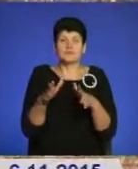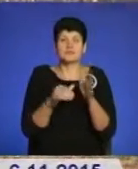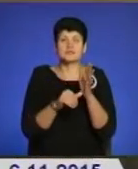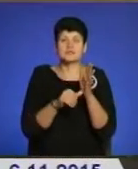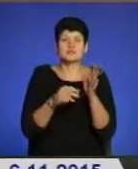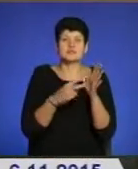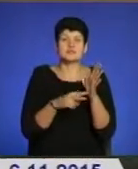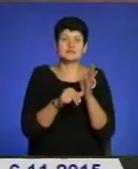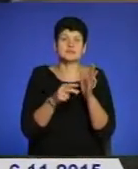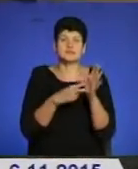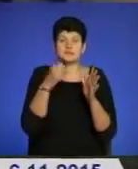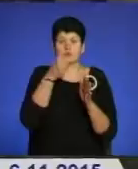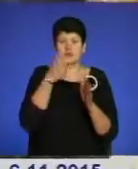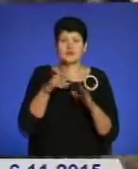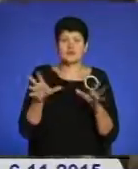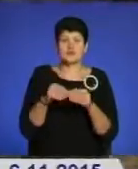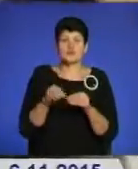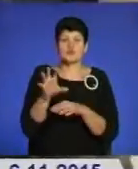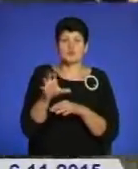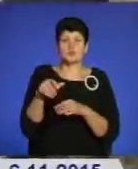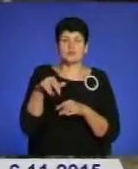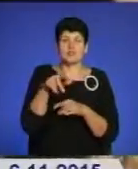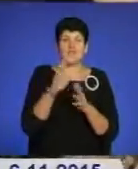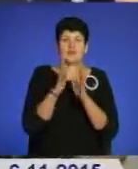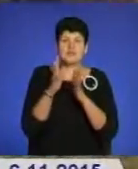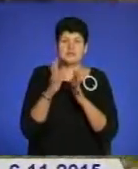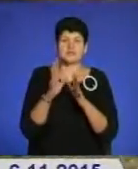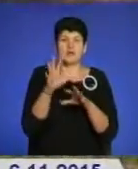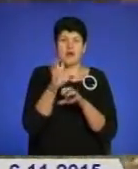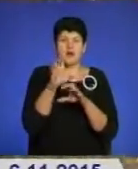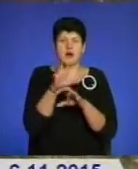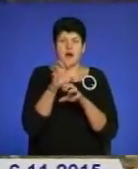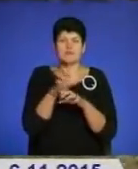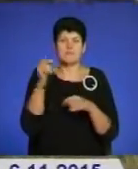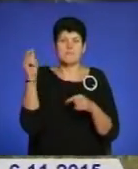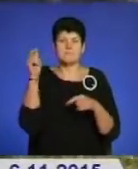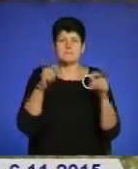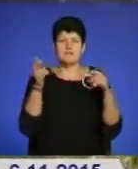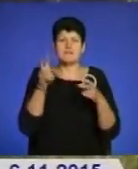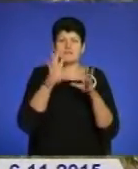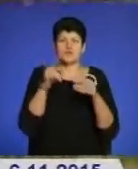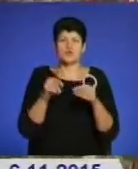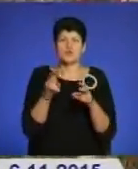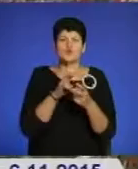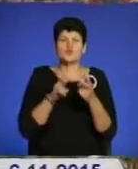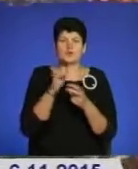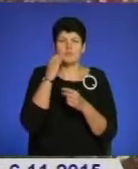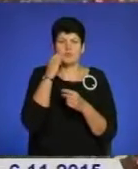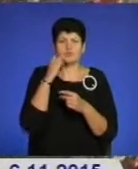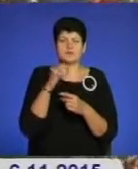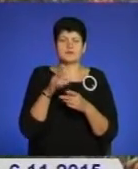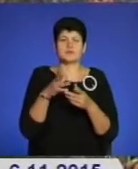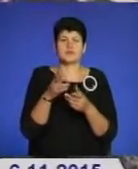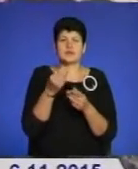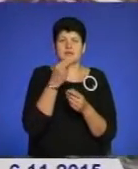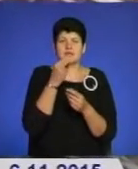лісу погребу разом із собакою, який її врятував. На гавки домашнього улюбленця збіглиться усі, хто шукав бабусю. Спала вона на купі листя і їла